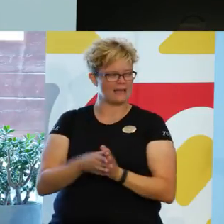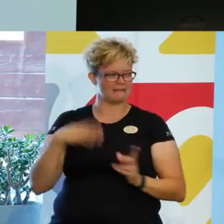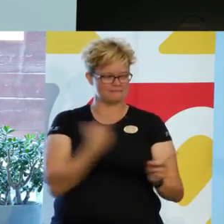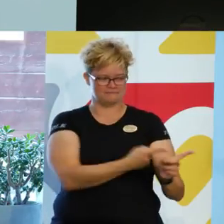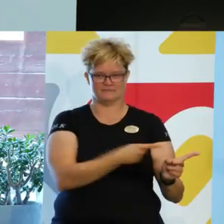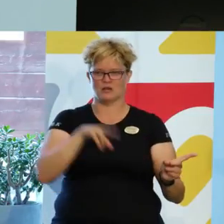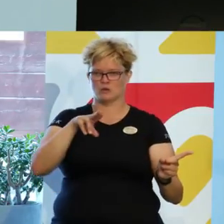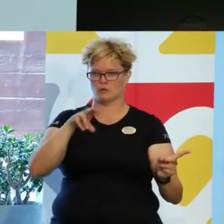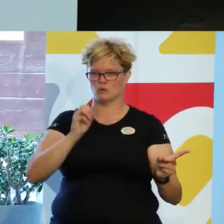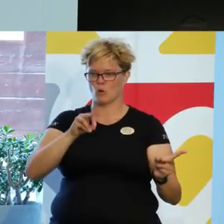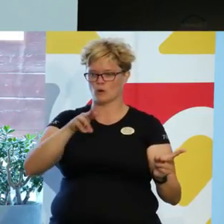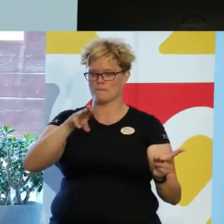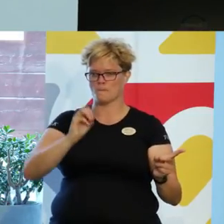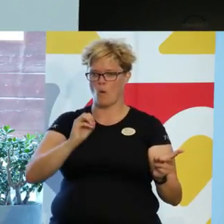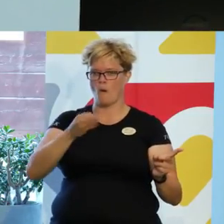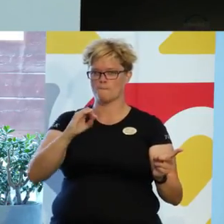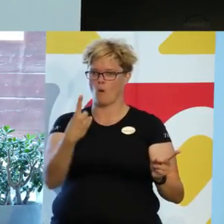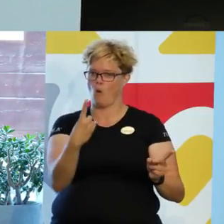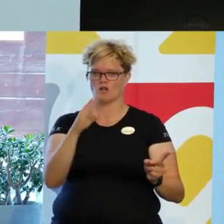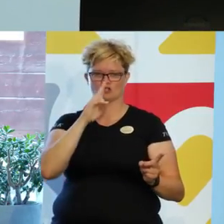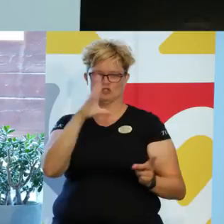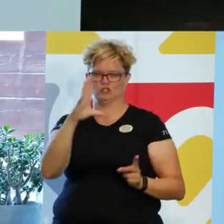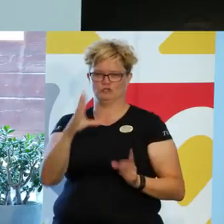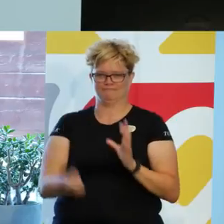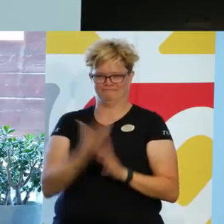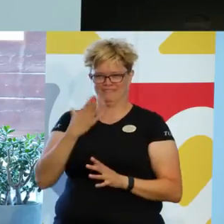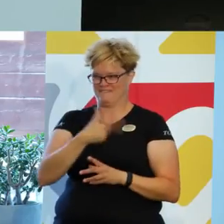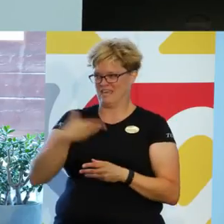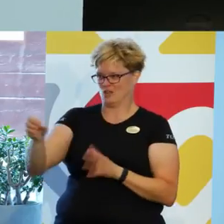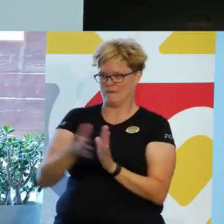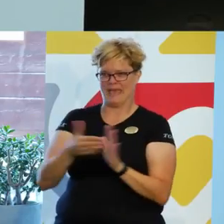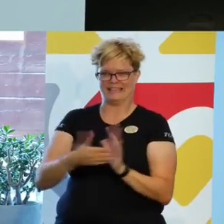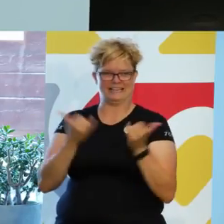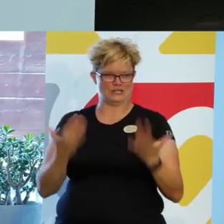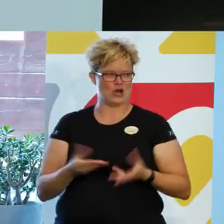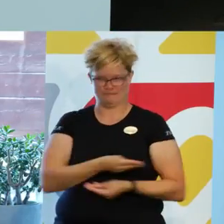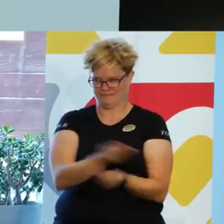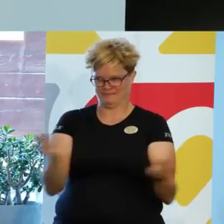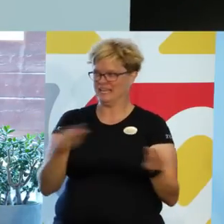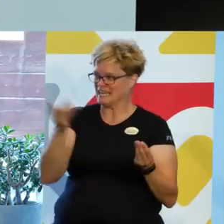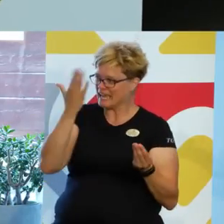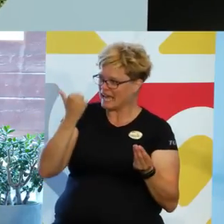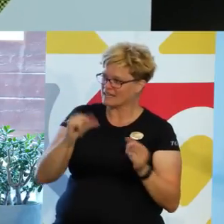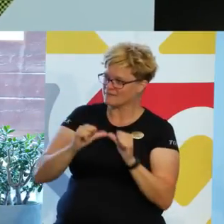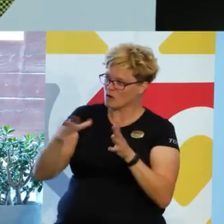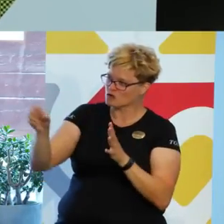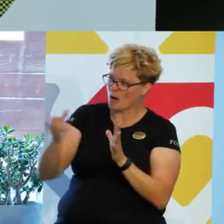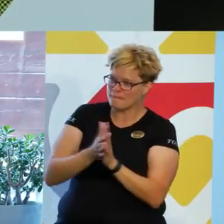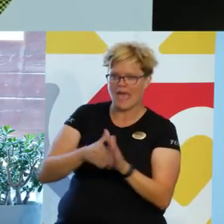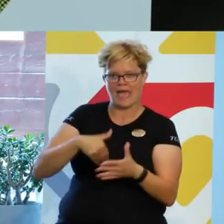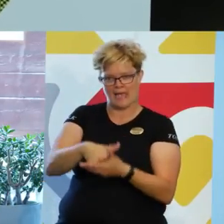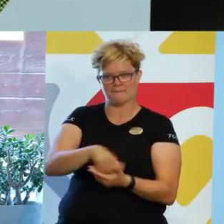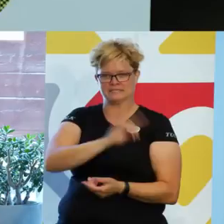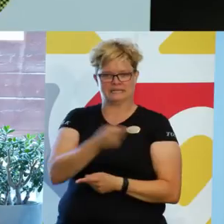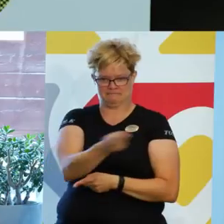Ett normopol. Sprillans nytt som vi har tagit med till er idag. Ni kommer att kunna få lov att ta med er ett